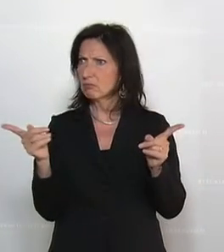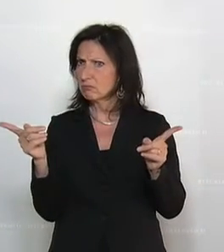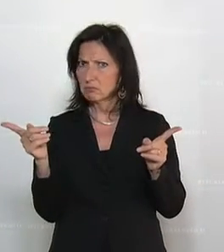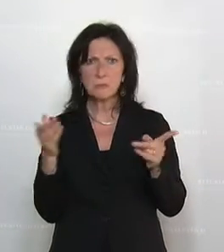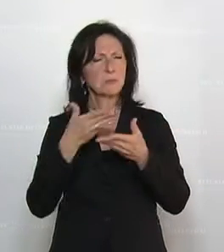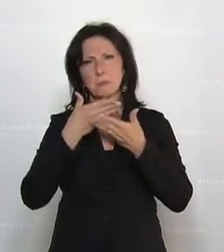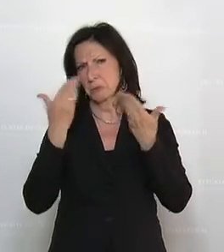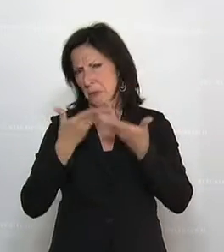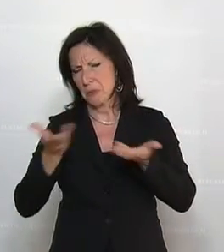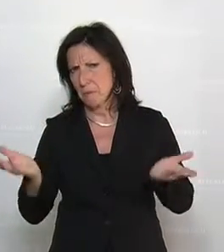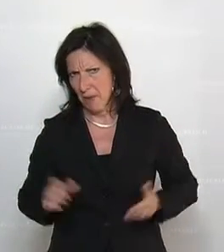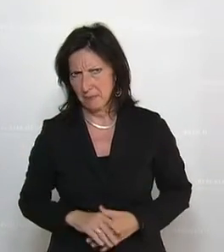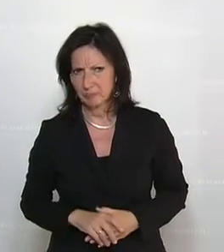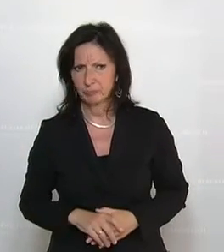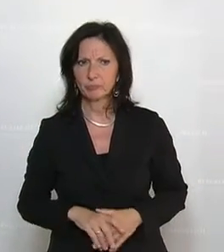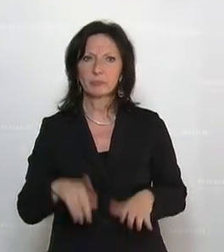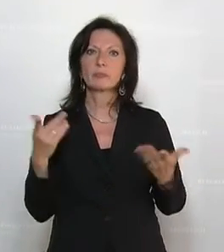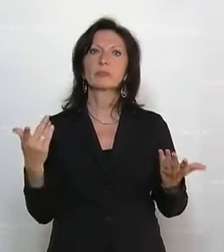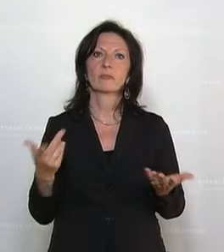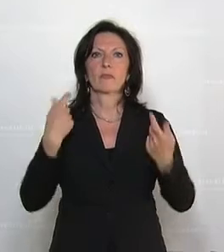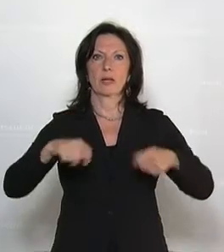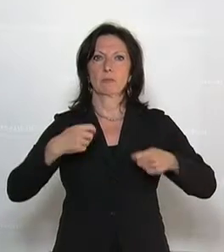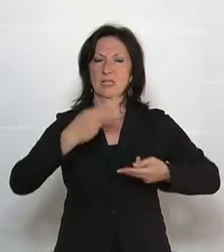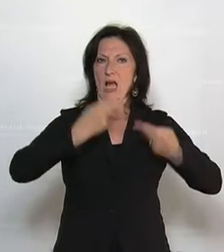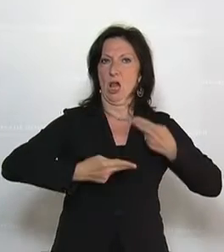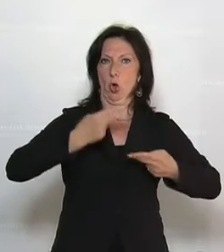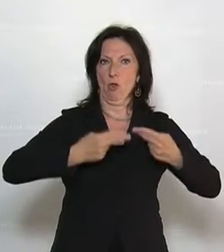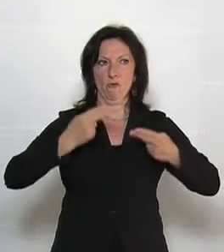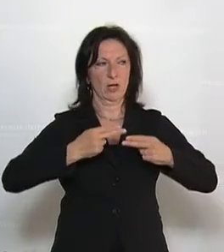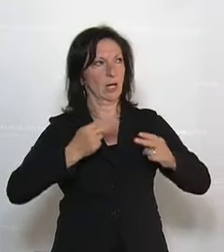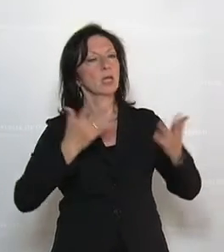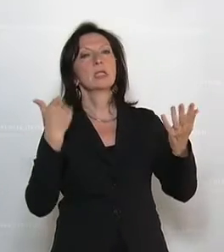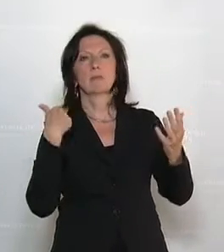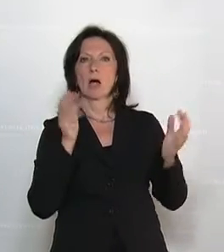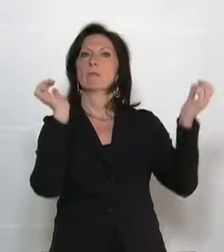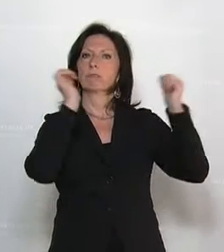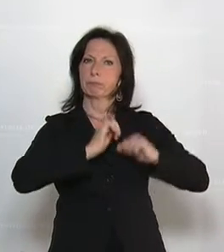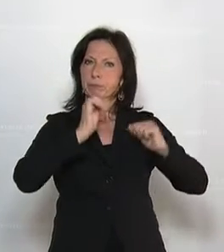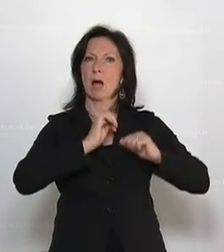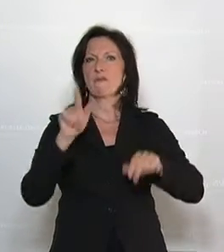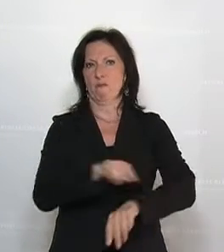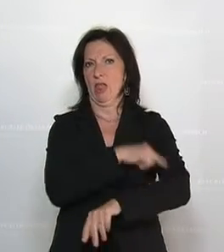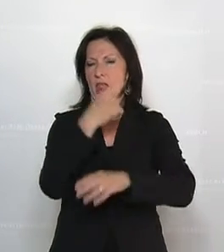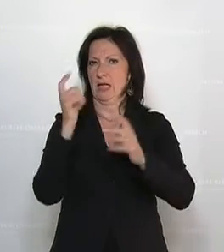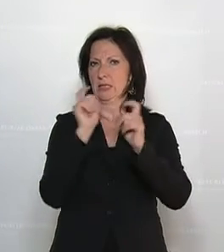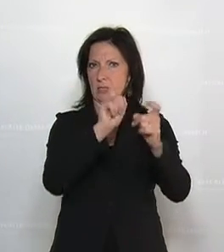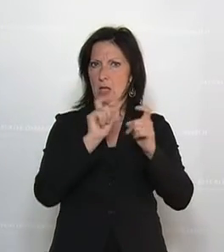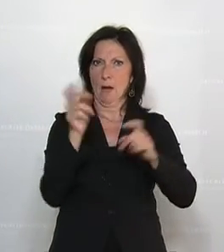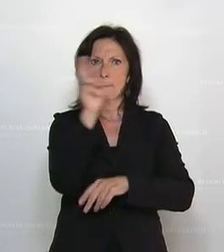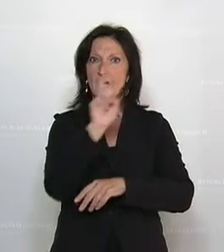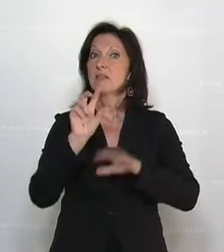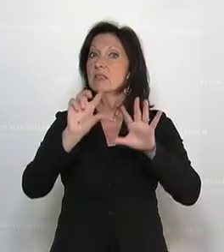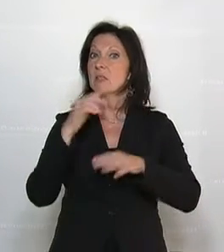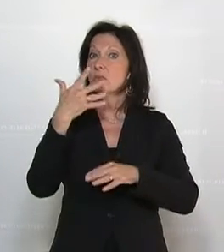Auch das ist nicht der Fall. Zwischen den Mitgliedern der Präsidalkonferenz wurde ein Konsens über die dauerte Debatte erzielt. Gemäß § 57